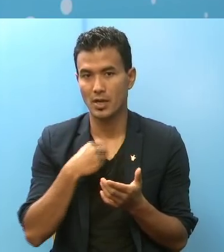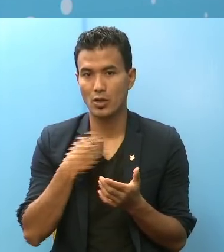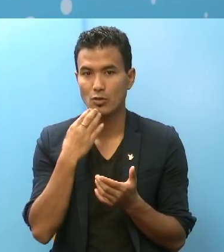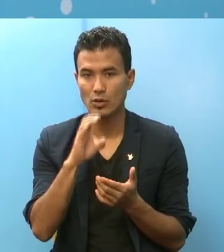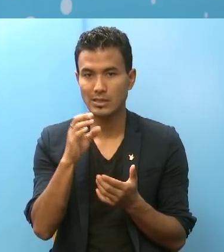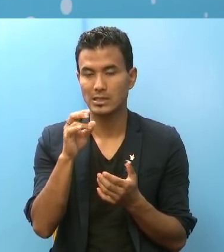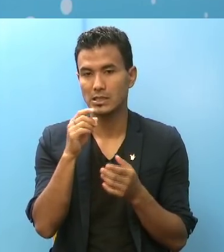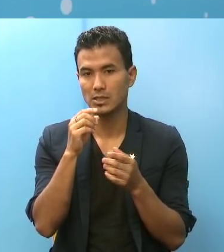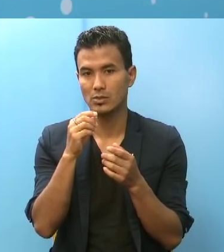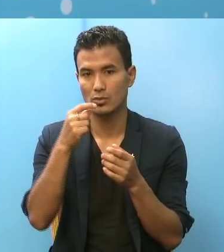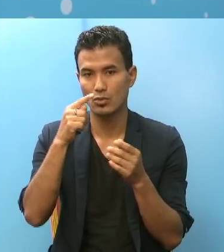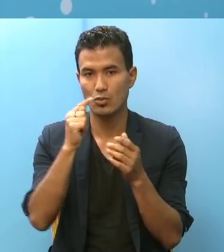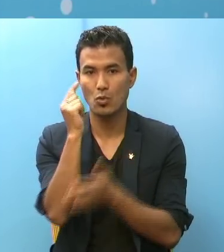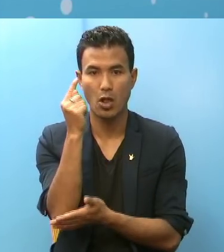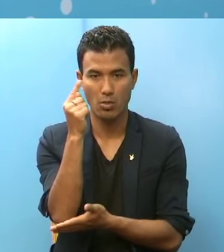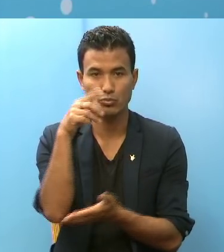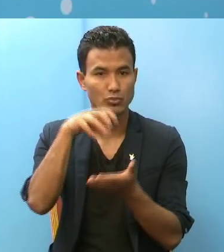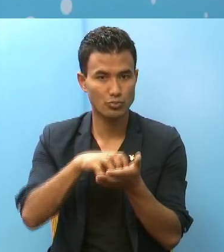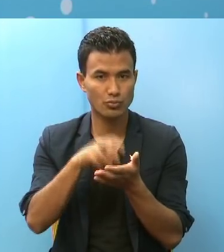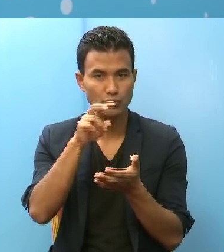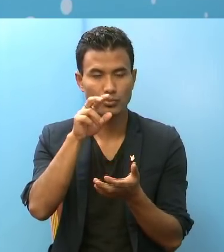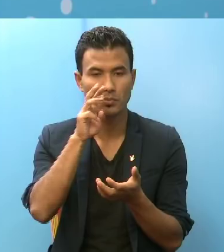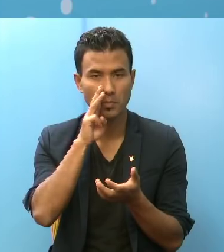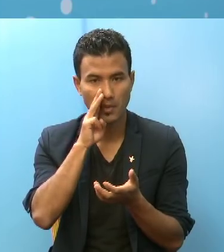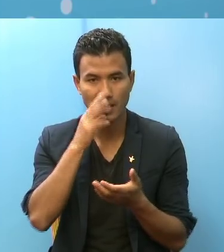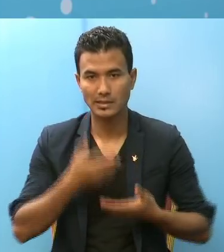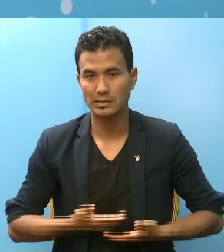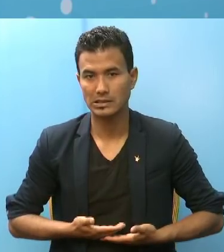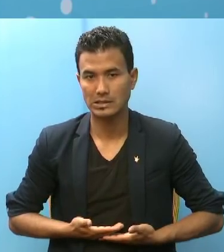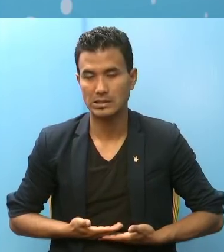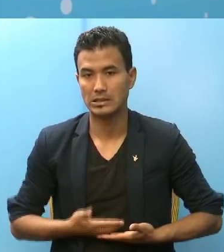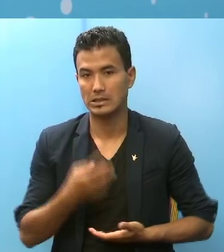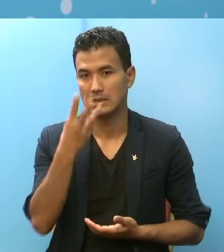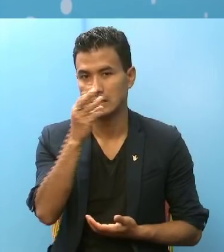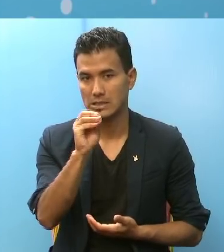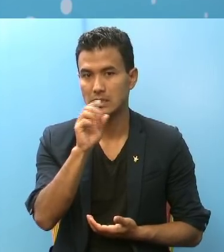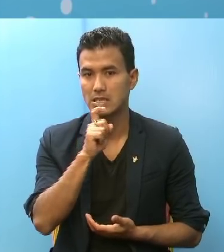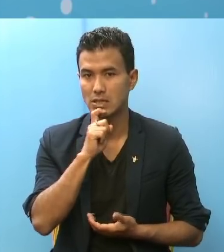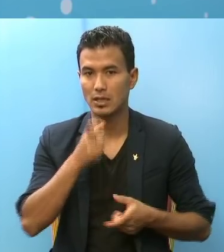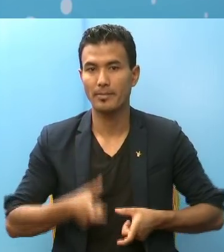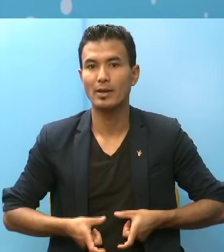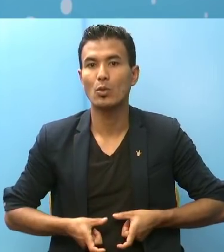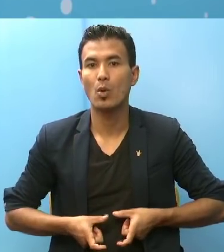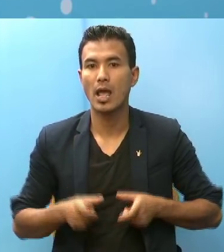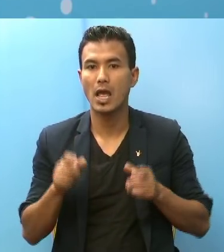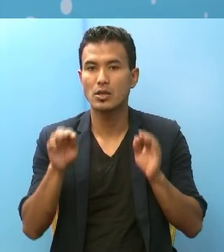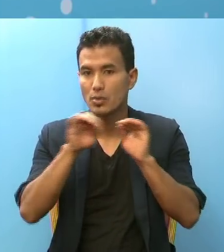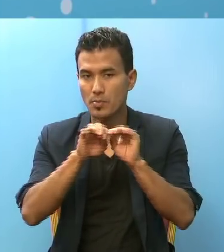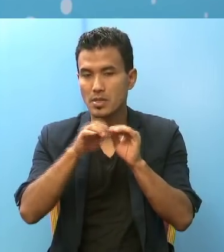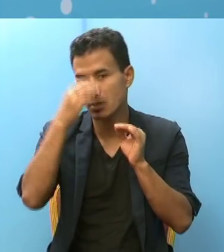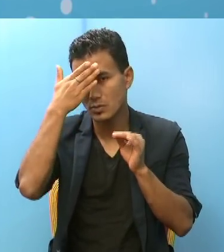सिच्छन अस्पताल कोहलपूर मां 2077 जेट 30 गते मिरगवला संबंधी समेश्या